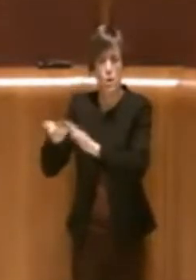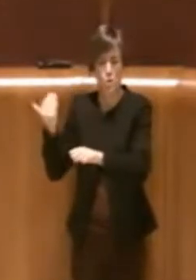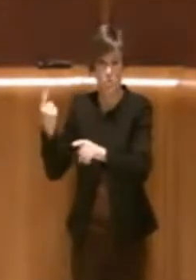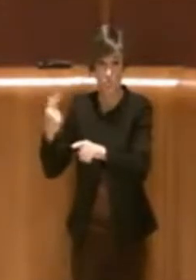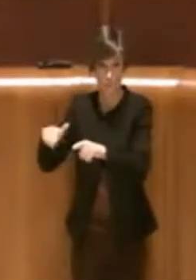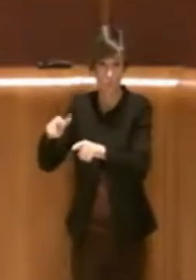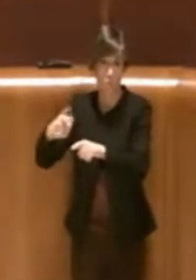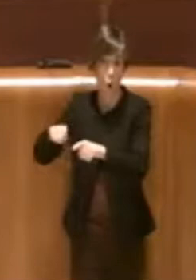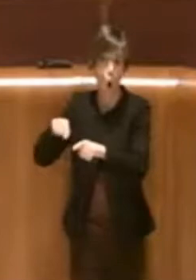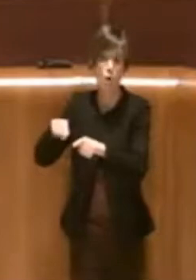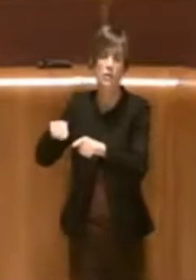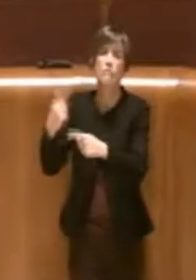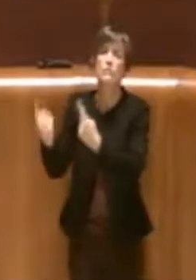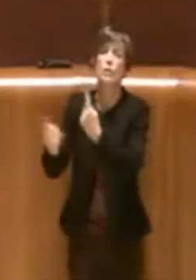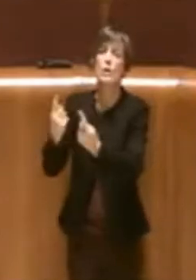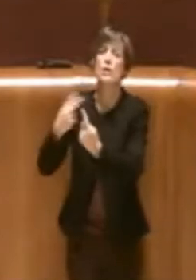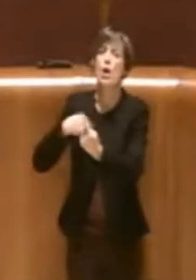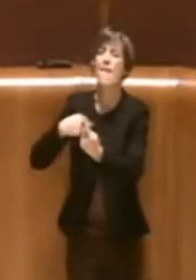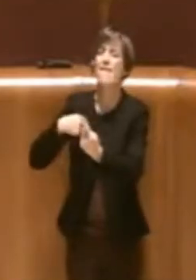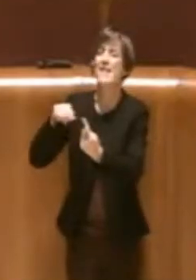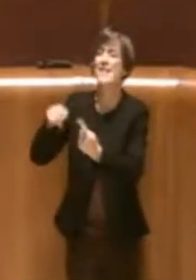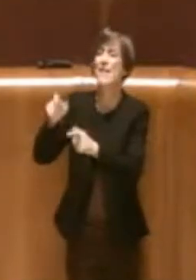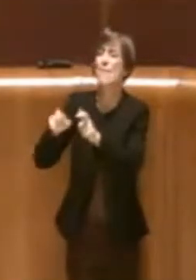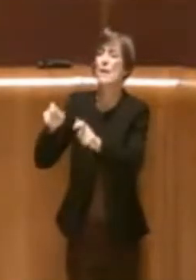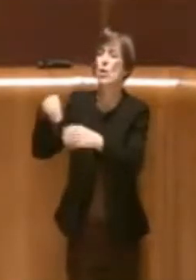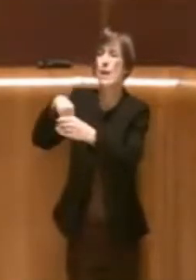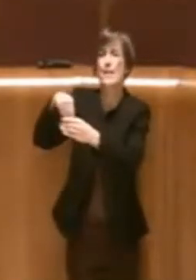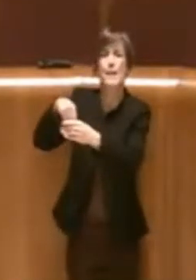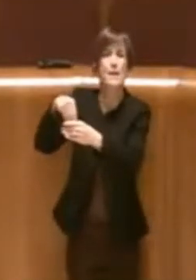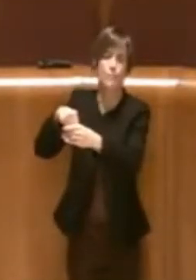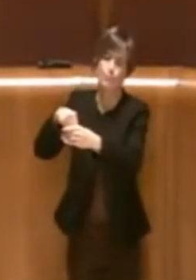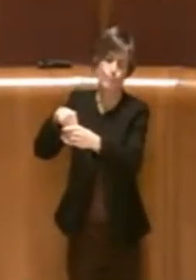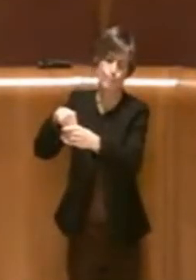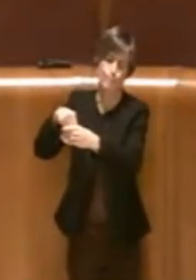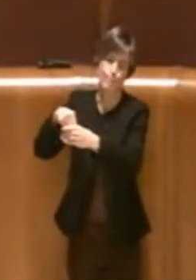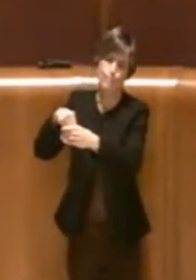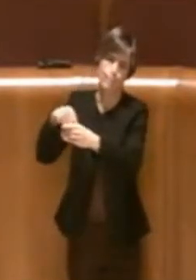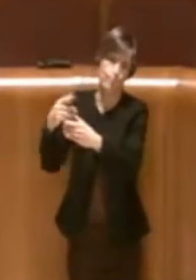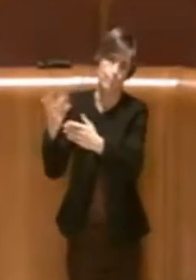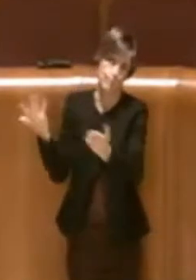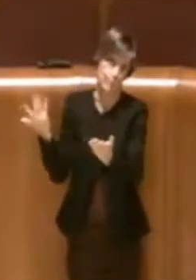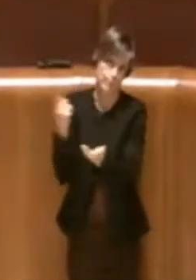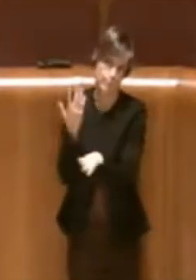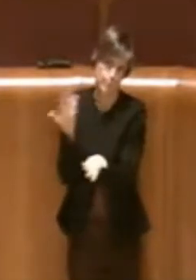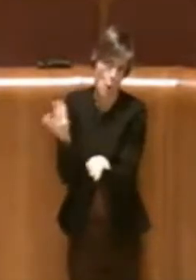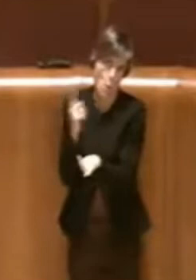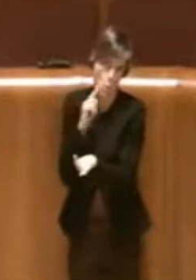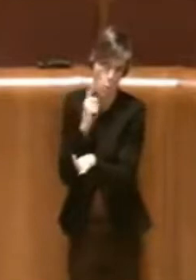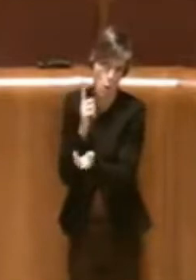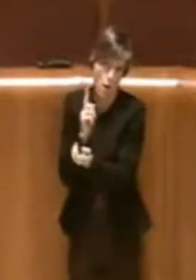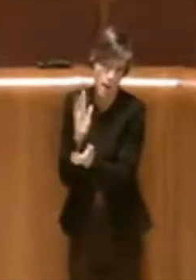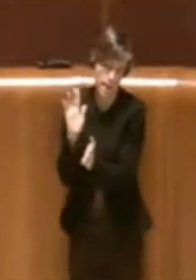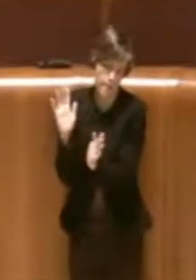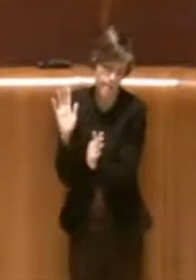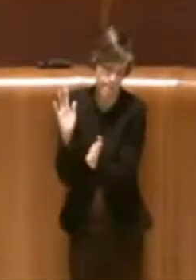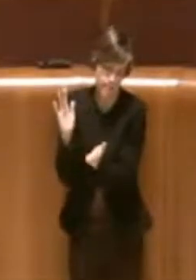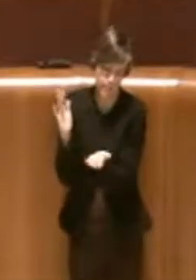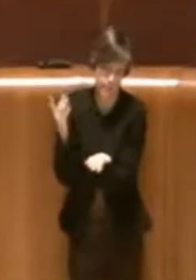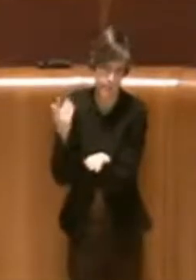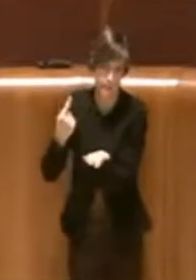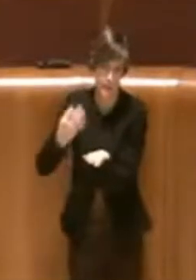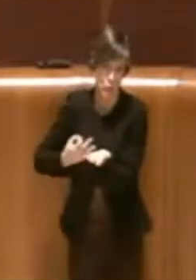le condizioni di vita delle persone che c'erano dentro non erano sicuramente delle migliori e non voglio neanche